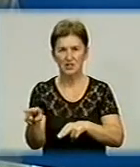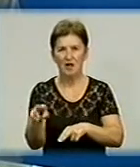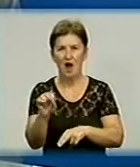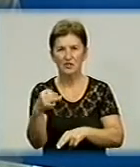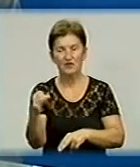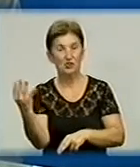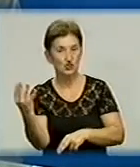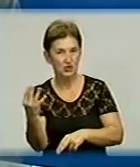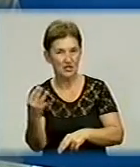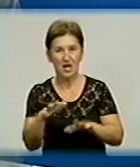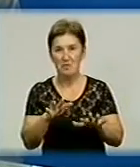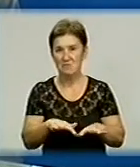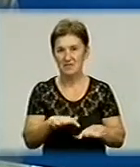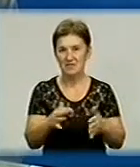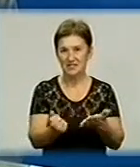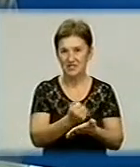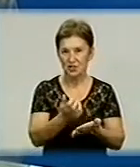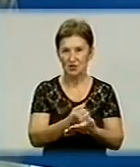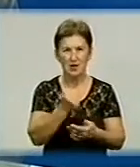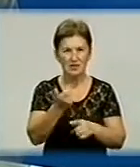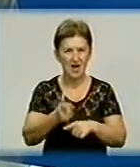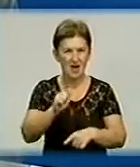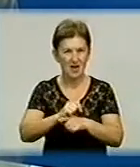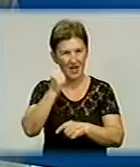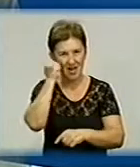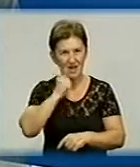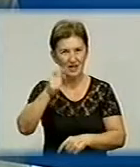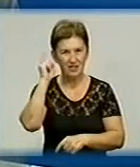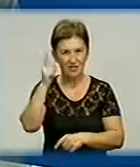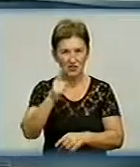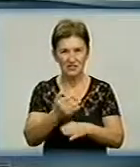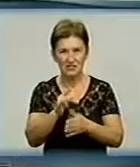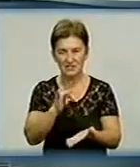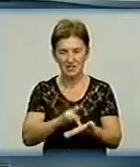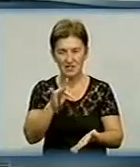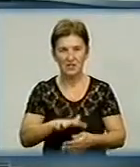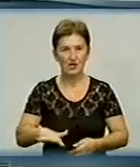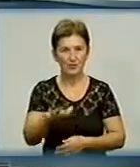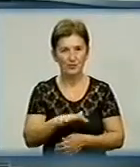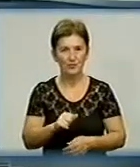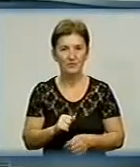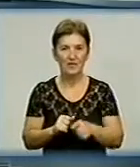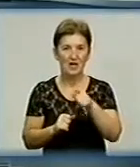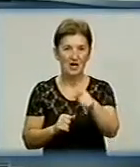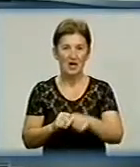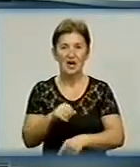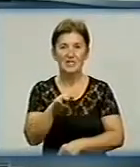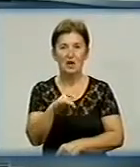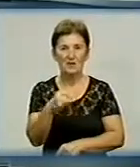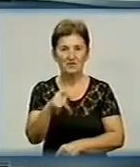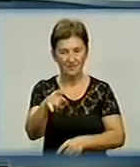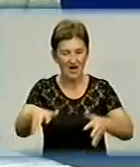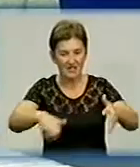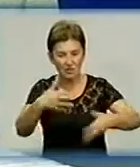місце знаходження Неандертальця. Це одне з найдавніших пам'яток в центральній частині України. Трапільське поселення «Гігант» ви розкупували